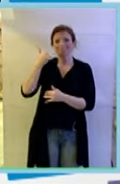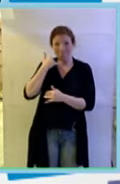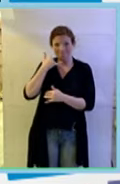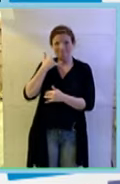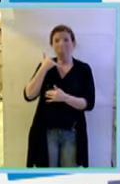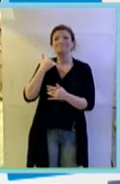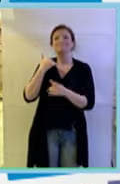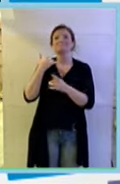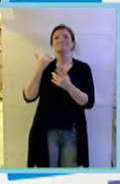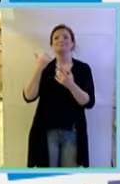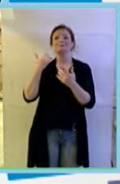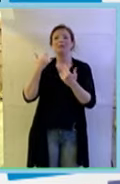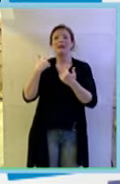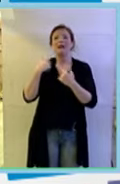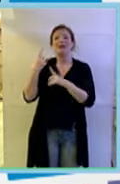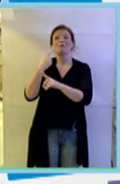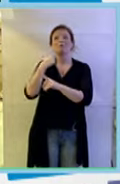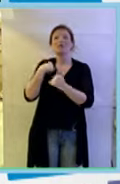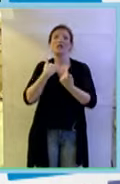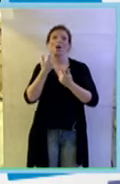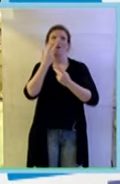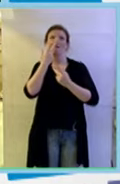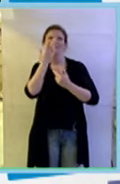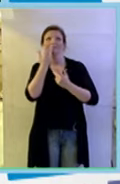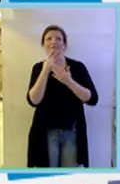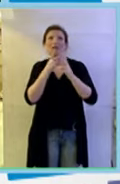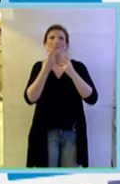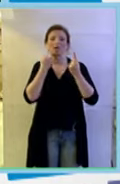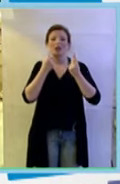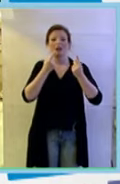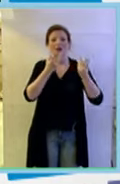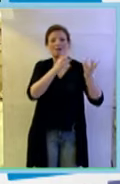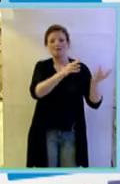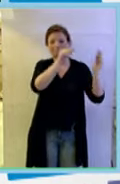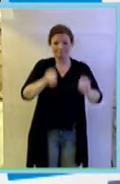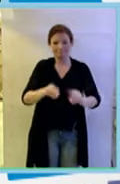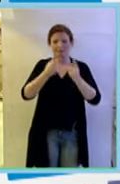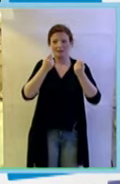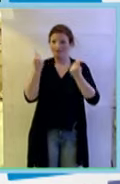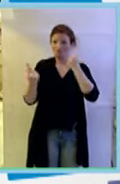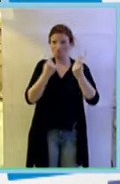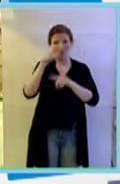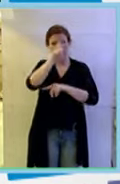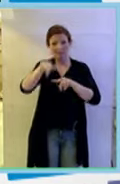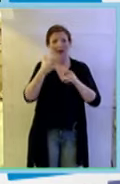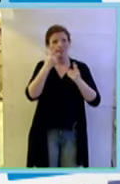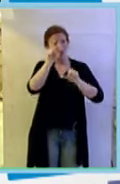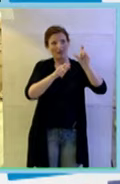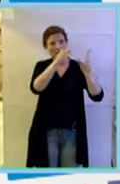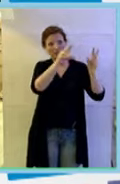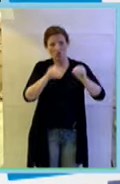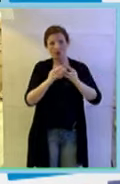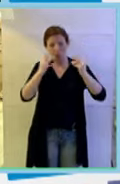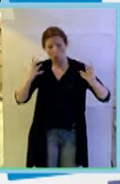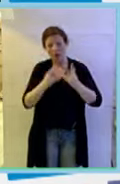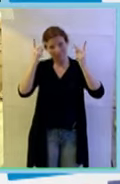io voglio cercare di mettere in campo delle persone che hanno diciamo fatto veramente qualcosa